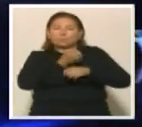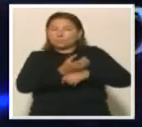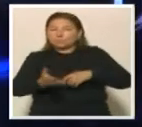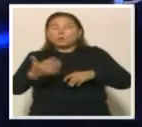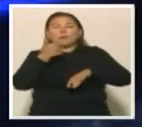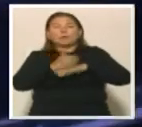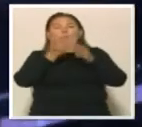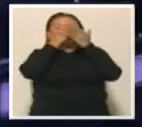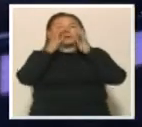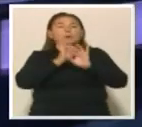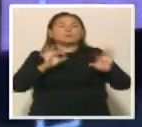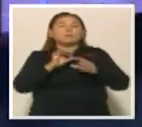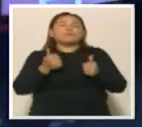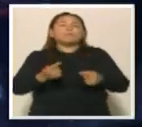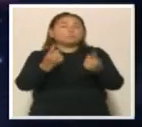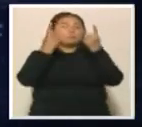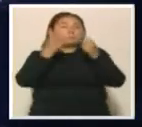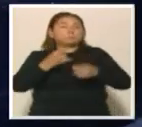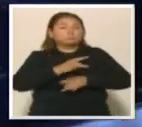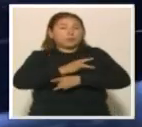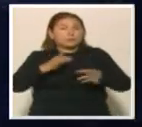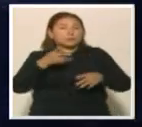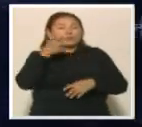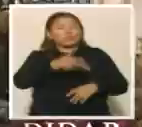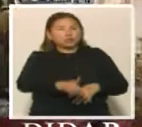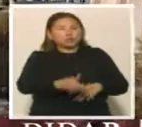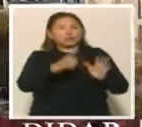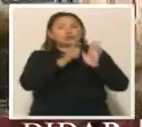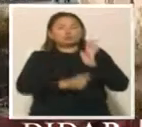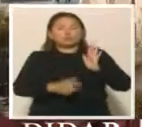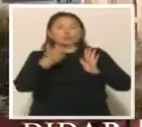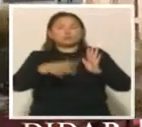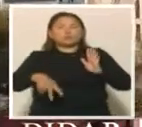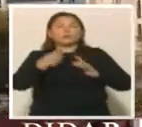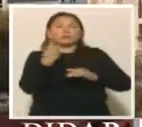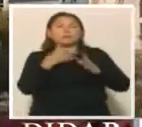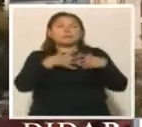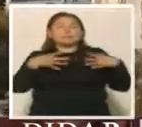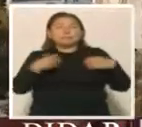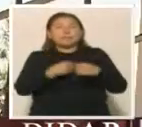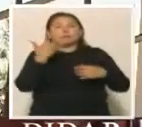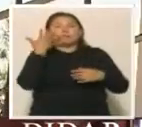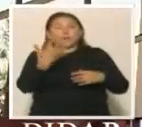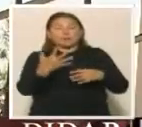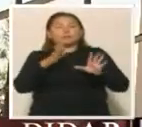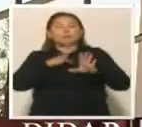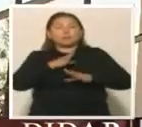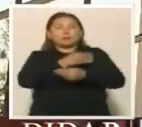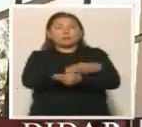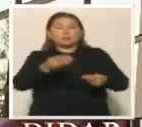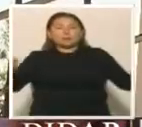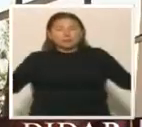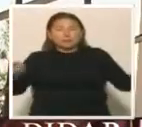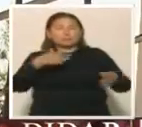Главный имам рассказал, что в честь праздника Курбанайт 3731 семье и пяти учреждениям было роздано